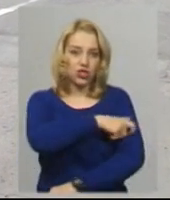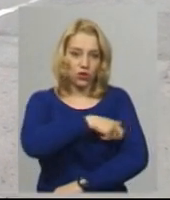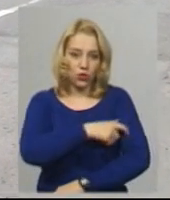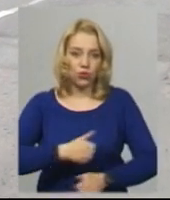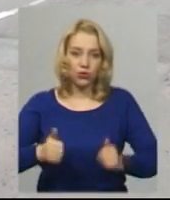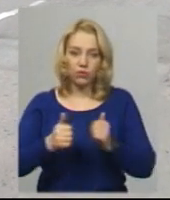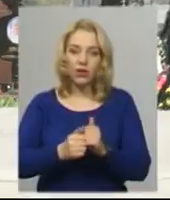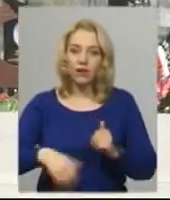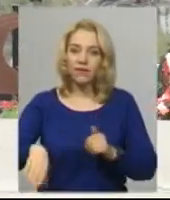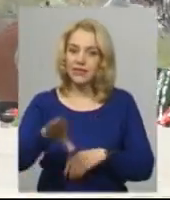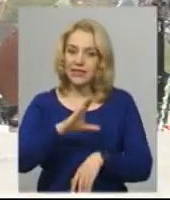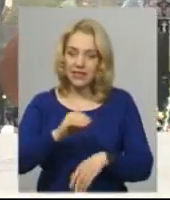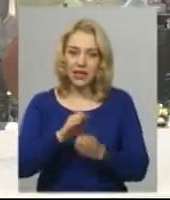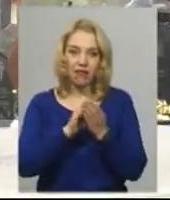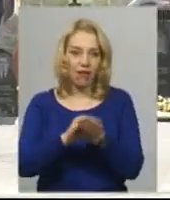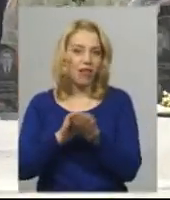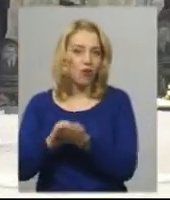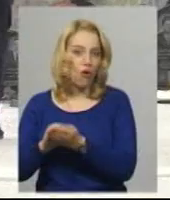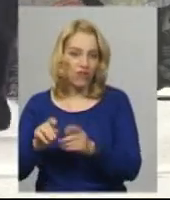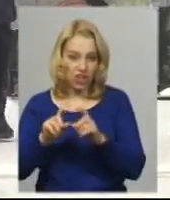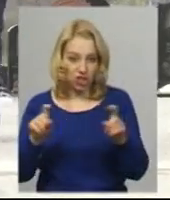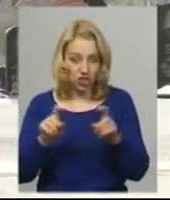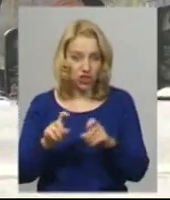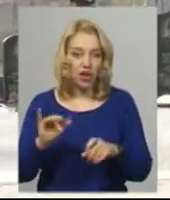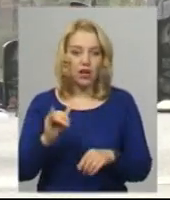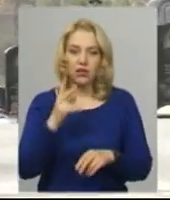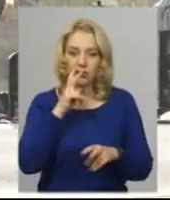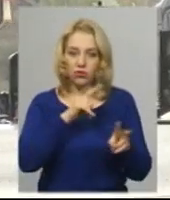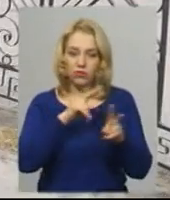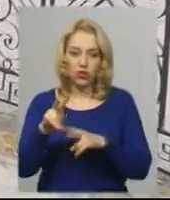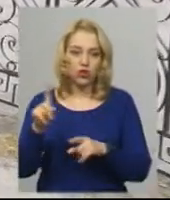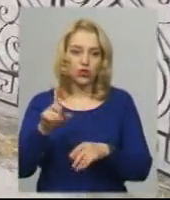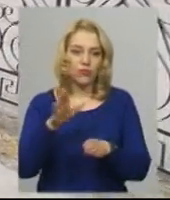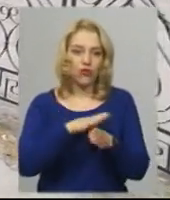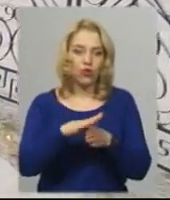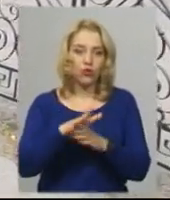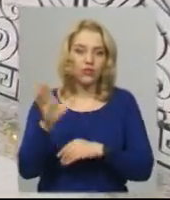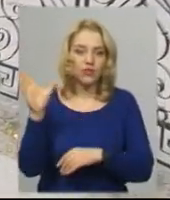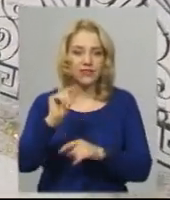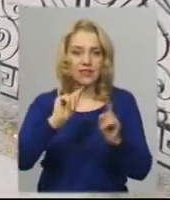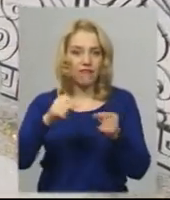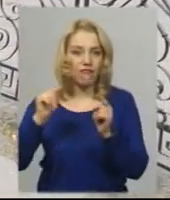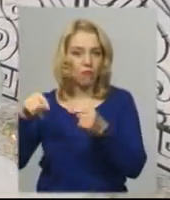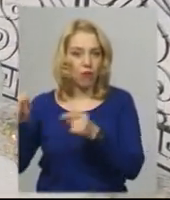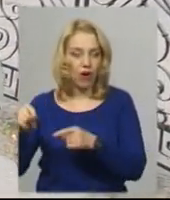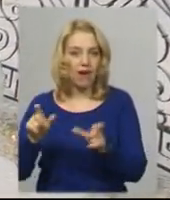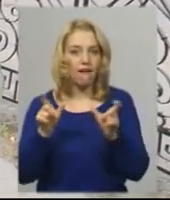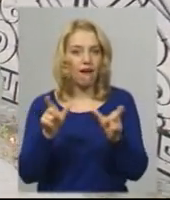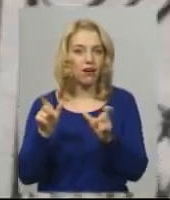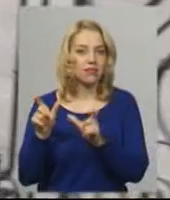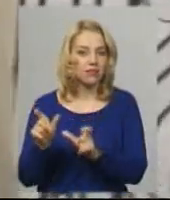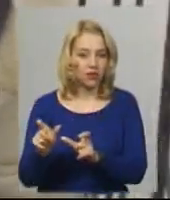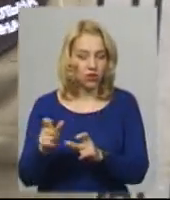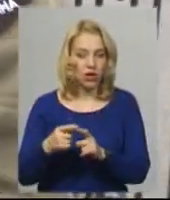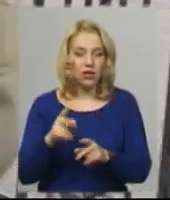кладовищ міста. Вони слідкують за тим, аби містяни дотримувалися карантинних вимог. Про це розповів інспектор муніципальної дружини Олег Логвин,